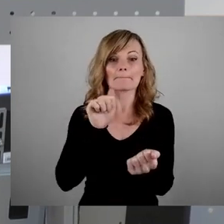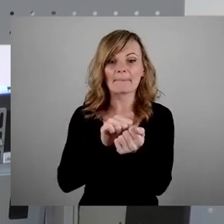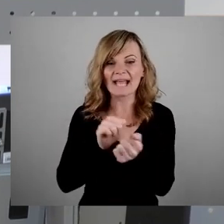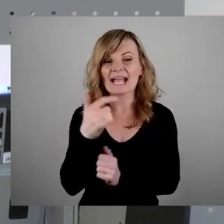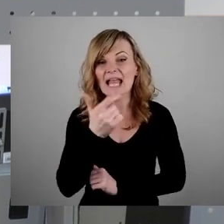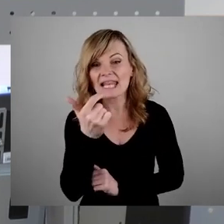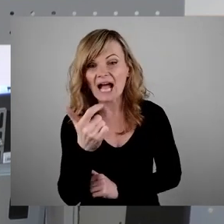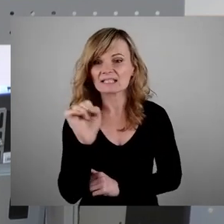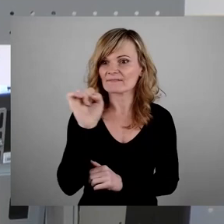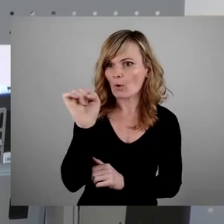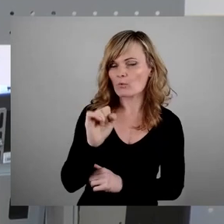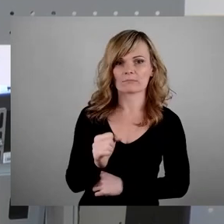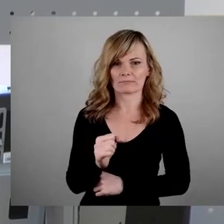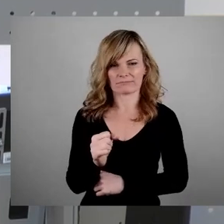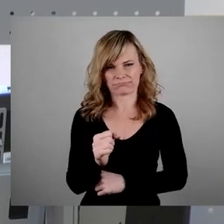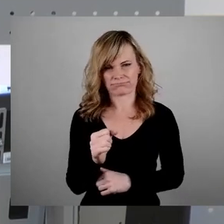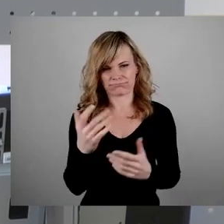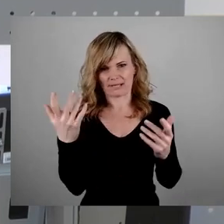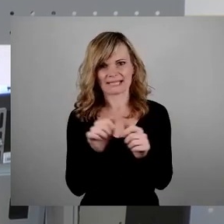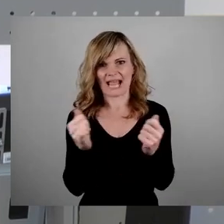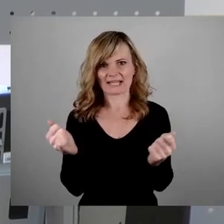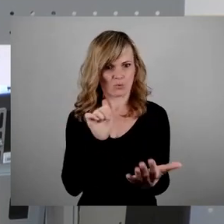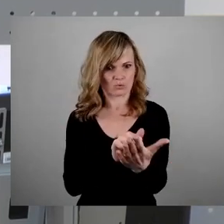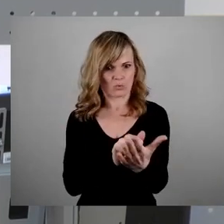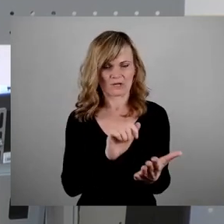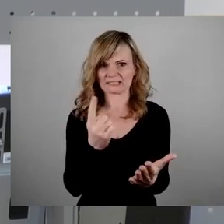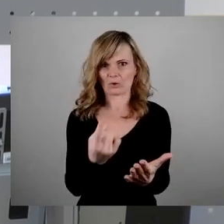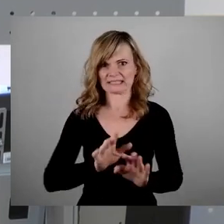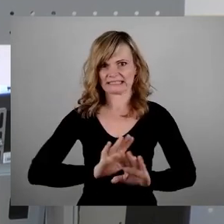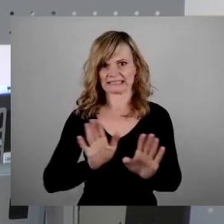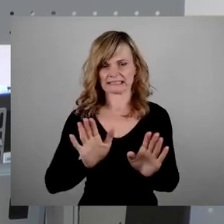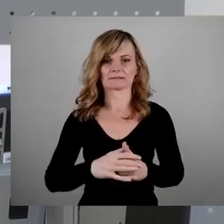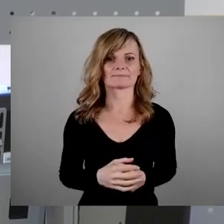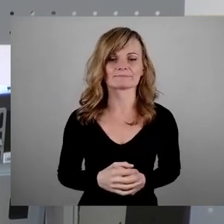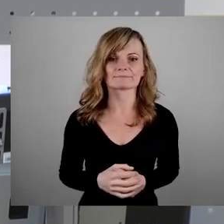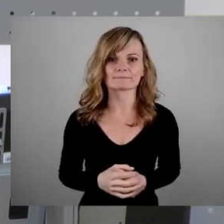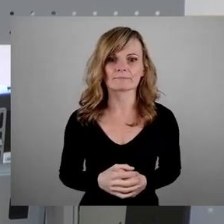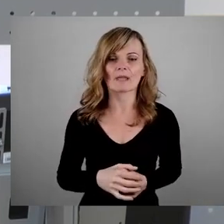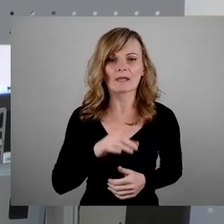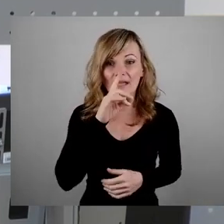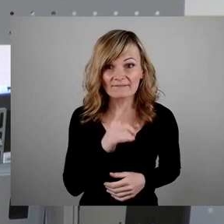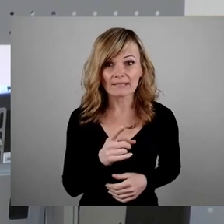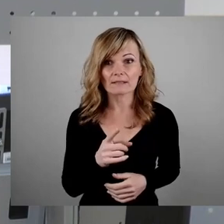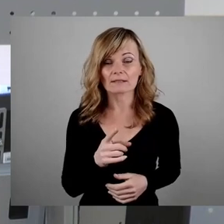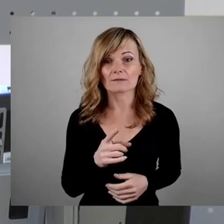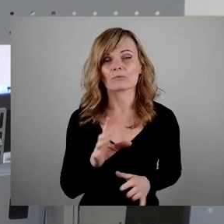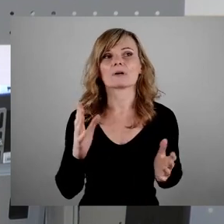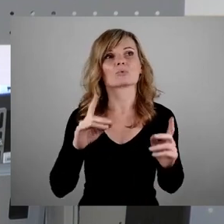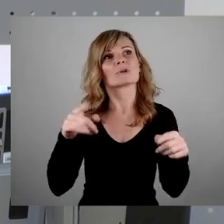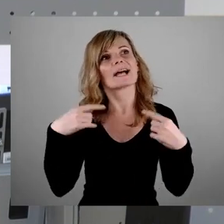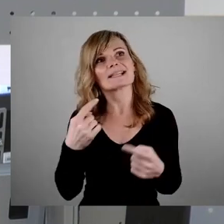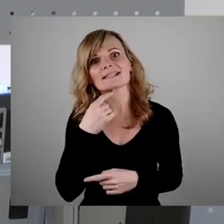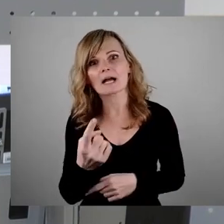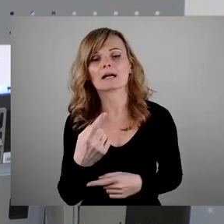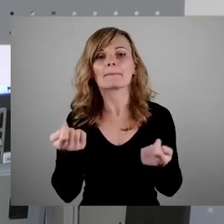sie wahrscheinlich nicht mehr wollen, dass es in der Zeitung gedruckt wird. So, wenn wir jetzt, und dann wird gesagt, es gibt ja einen Beschluss,